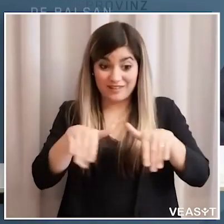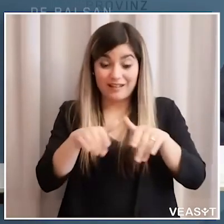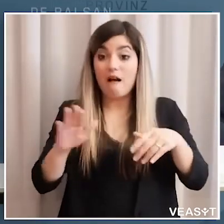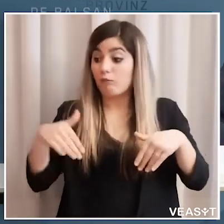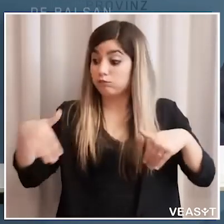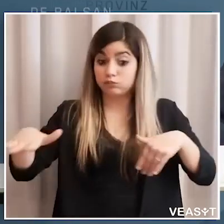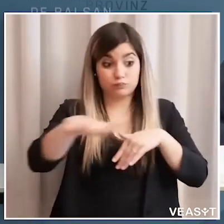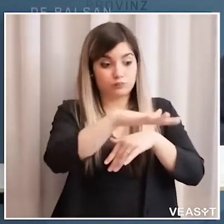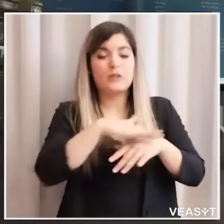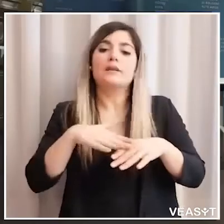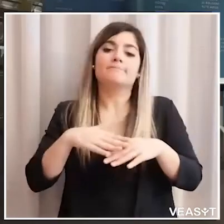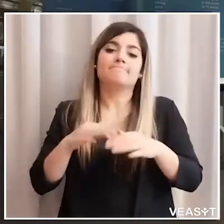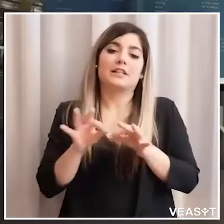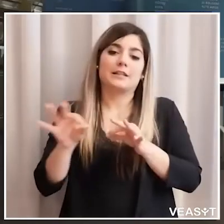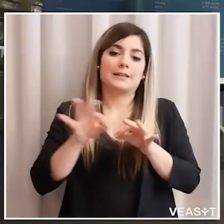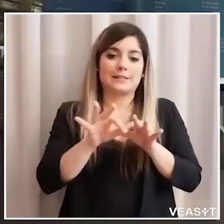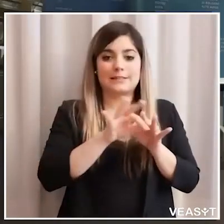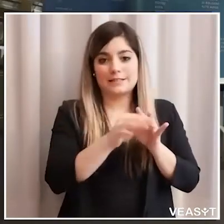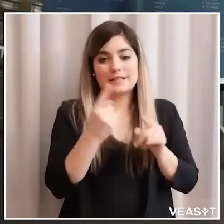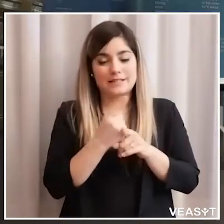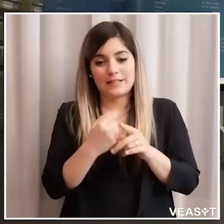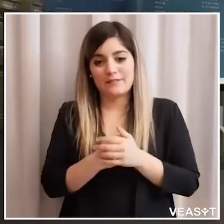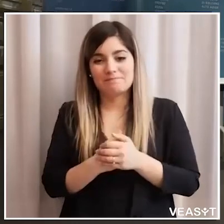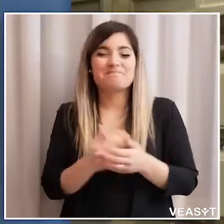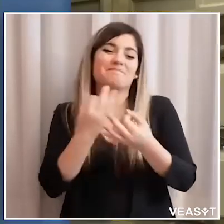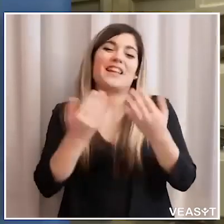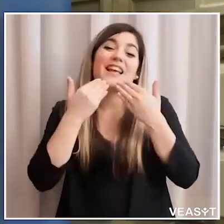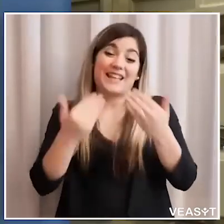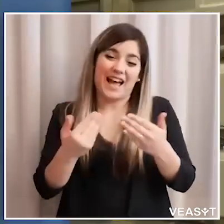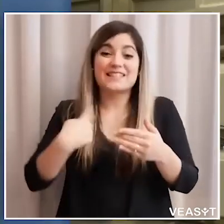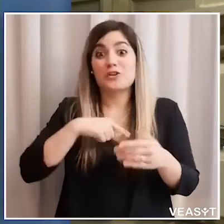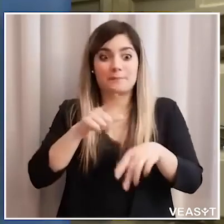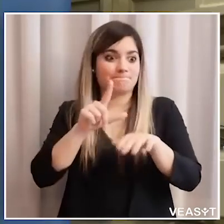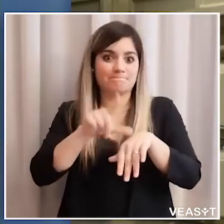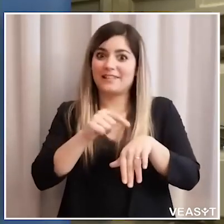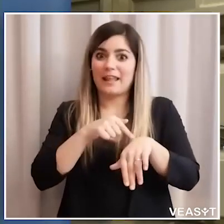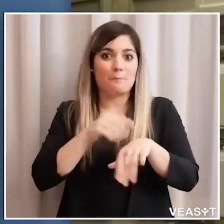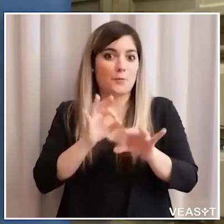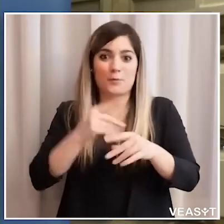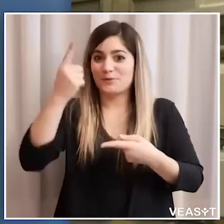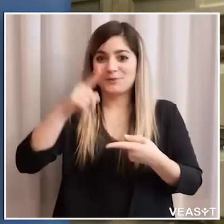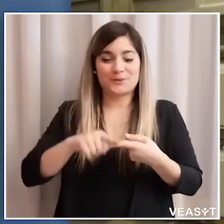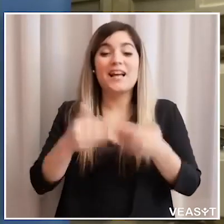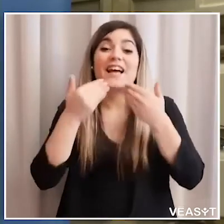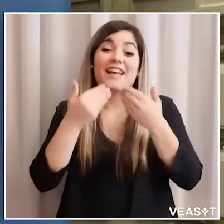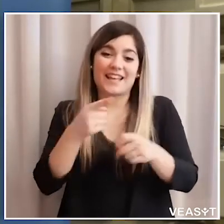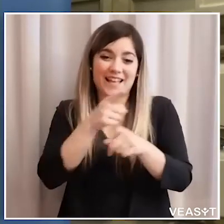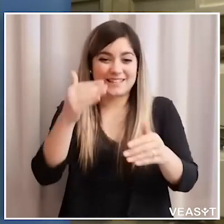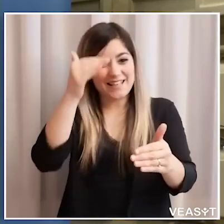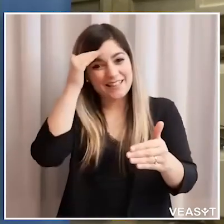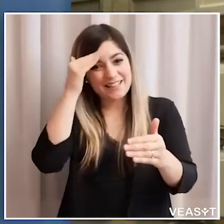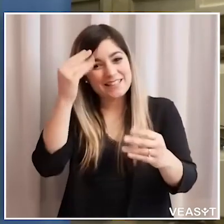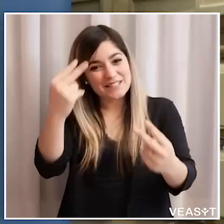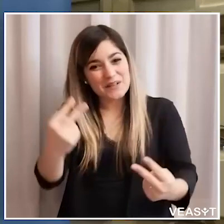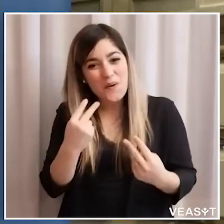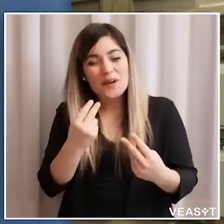nuovo la distanza bene grazie con questa risposta del presidente abbiamo eseruito il tempo a nostra disposizione vi ringraziamo per